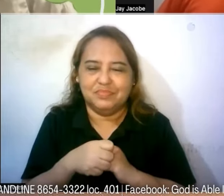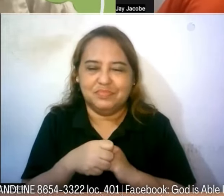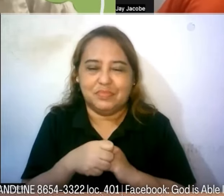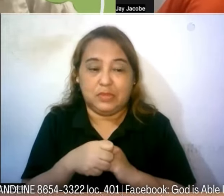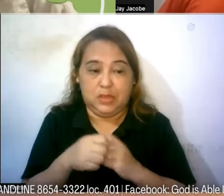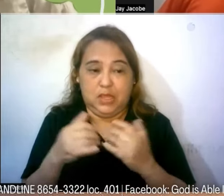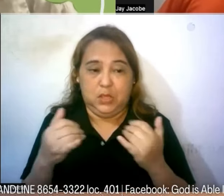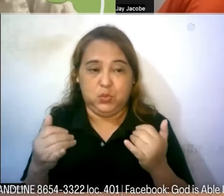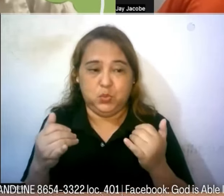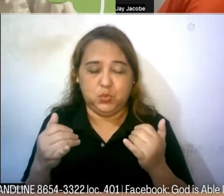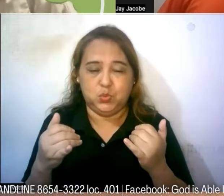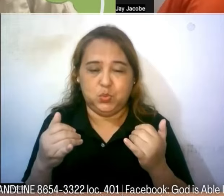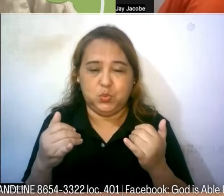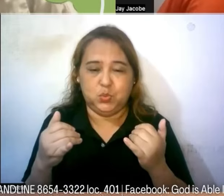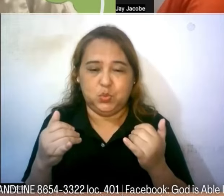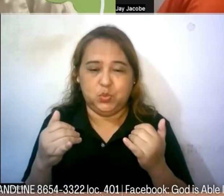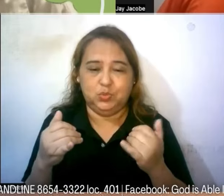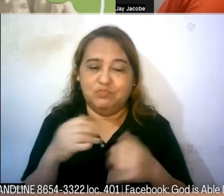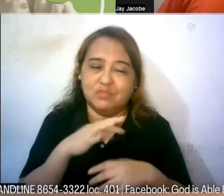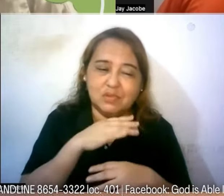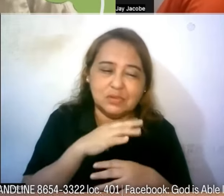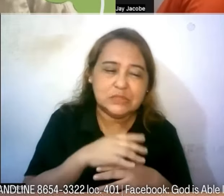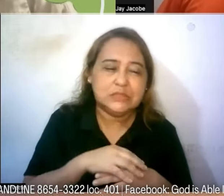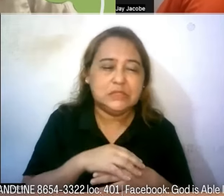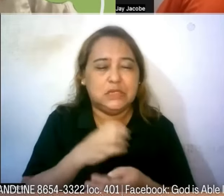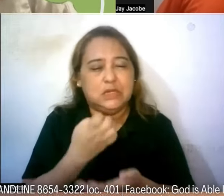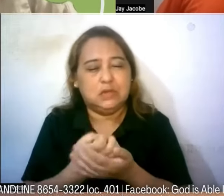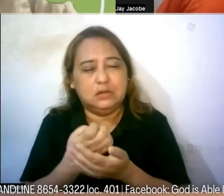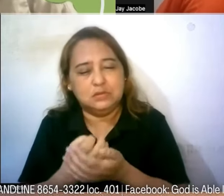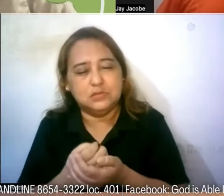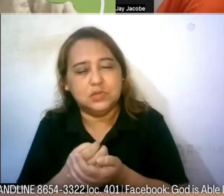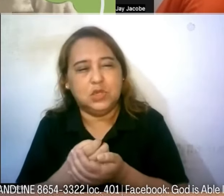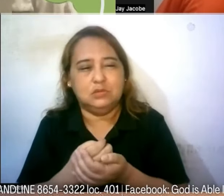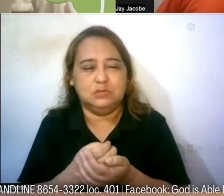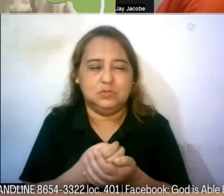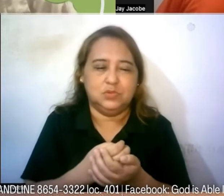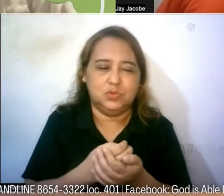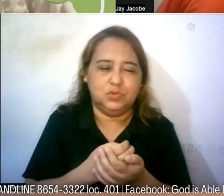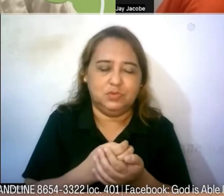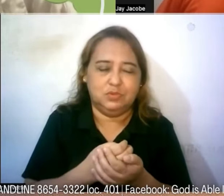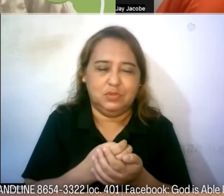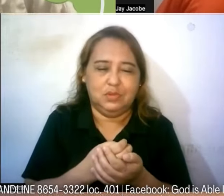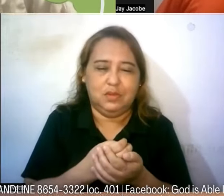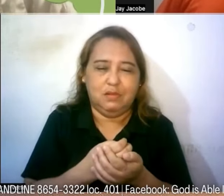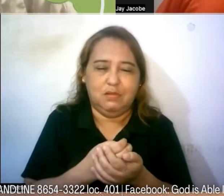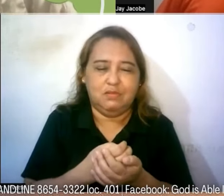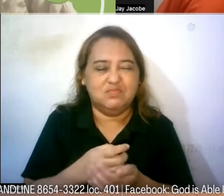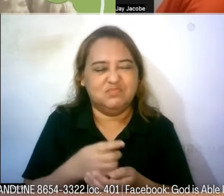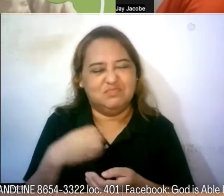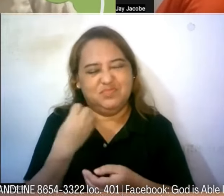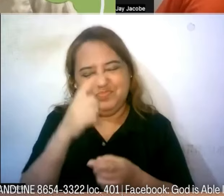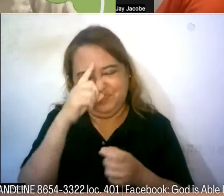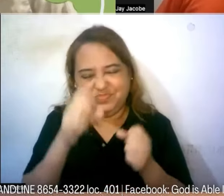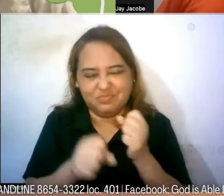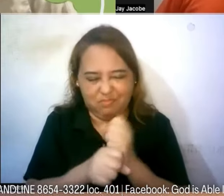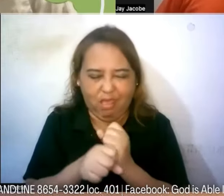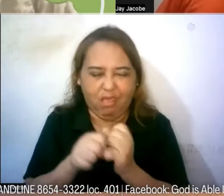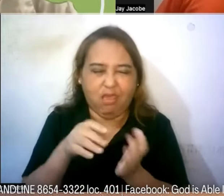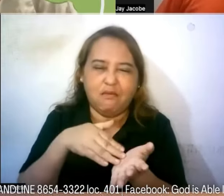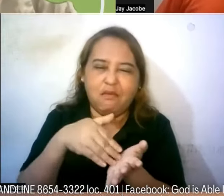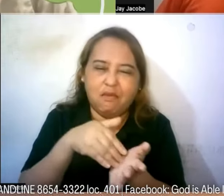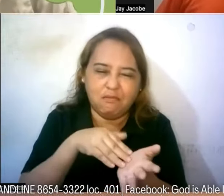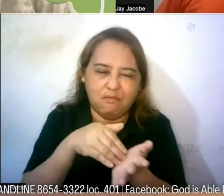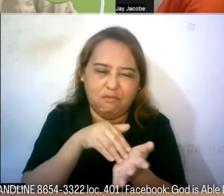panahon ngayon pandemia economic crisis gulo sa mundo napangihinaan din po ang faith natin parang sinasabi natin